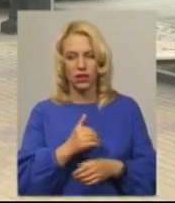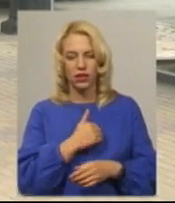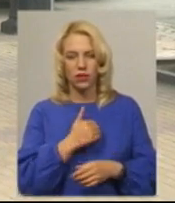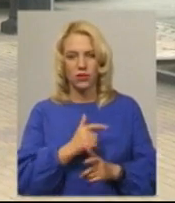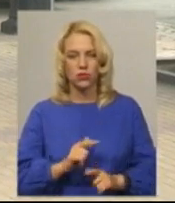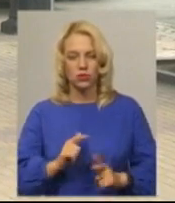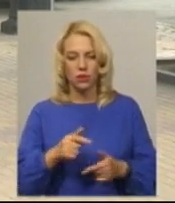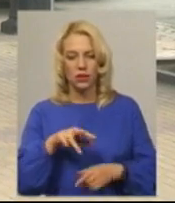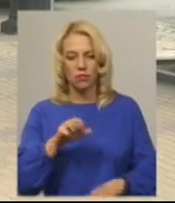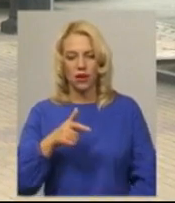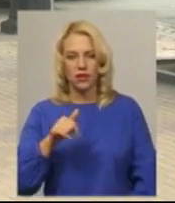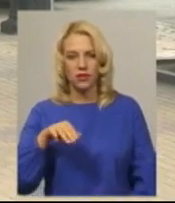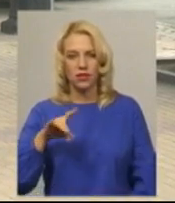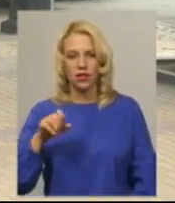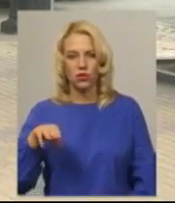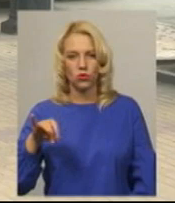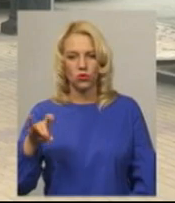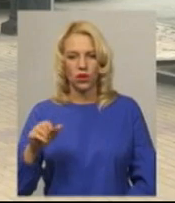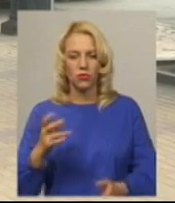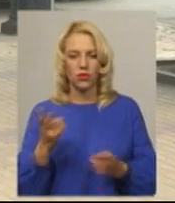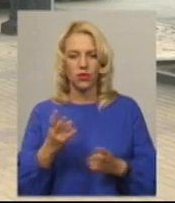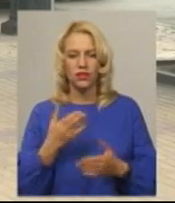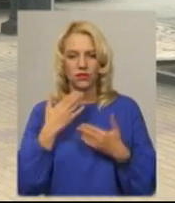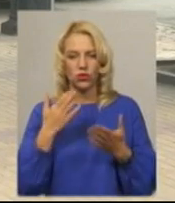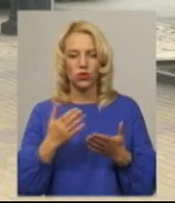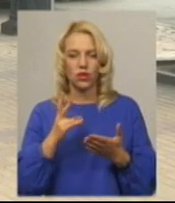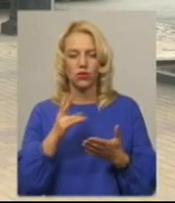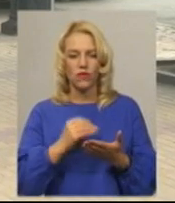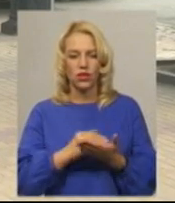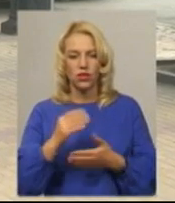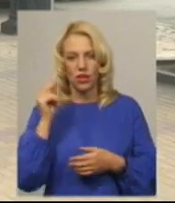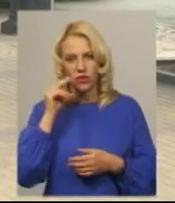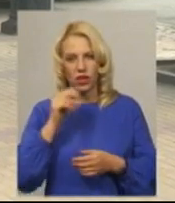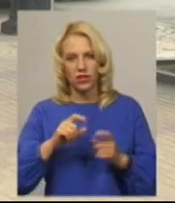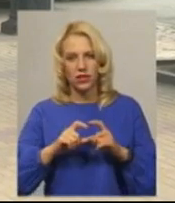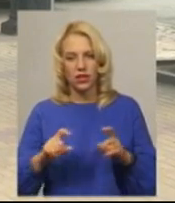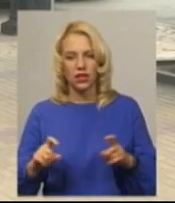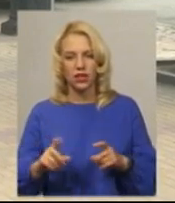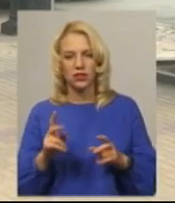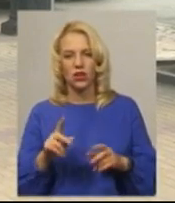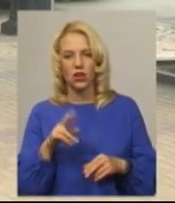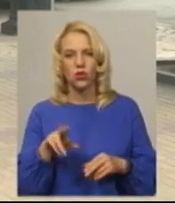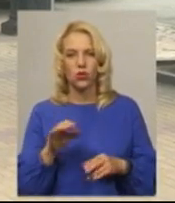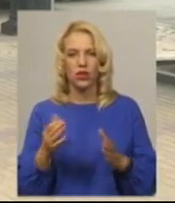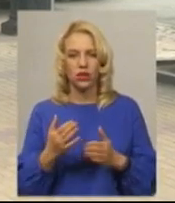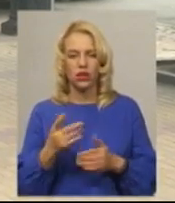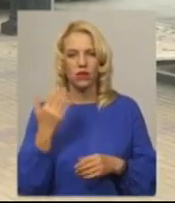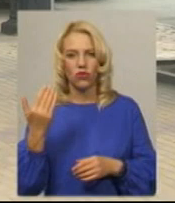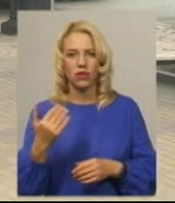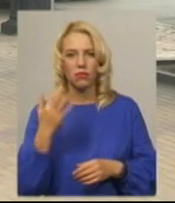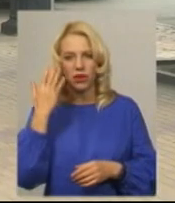магістратури, повинні звернутися до тих вищих навчальних закладів, закладів вищої освіти, до яких вони мріють